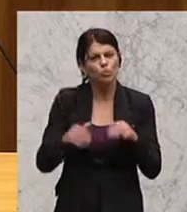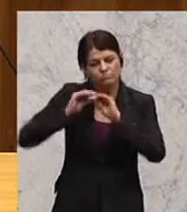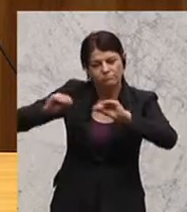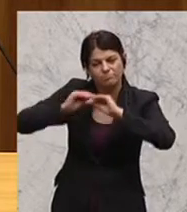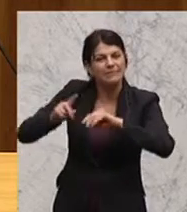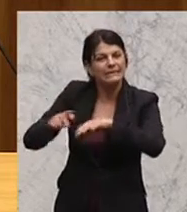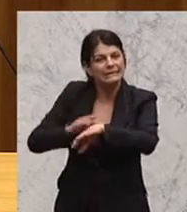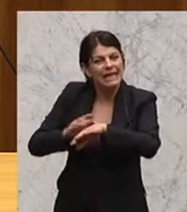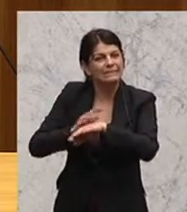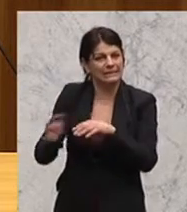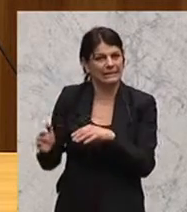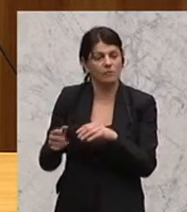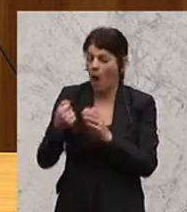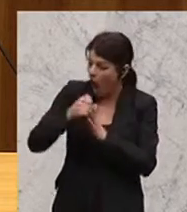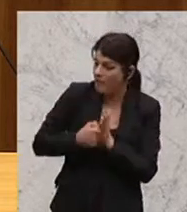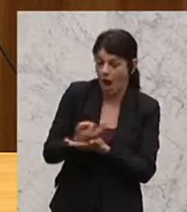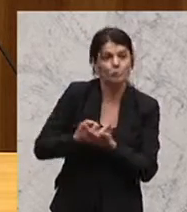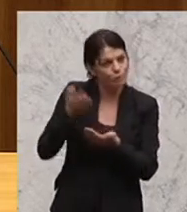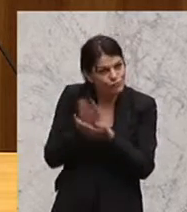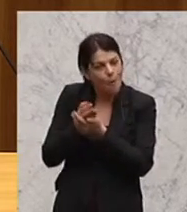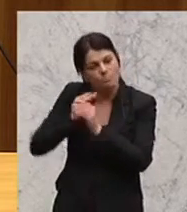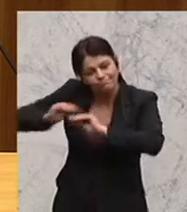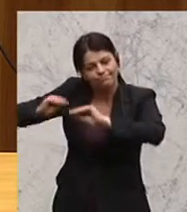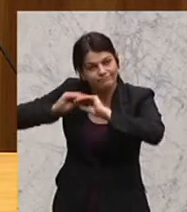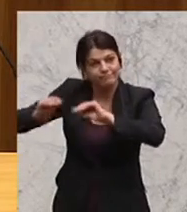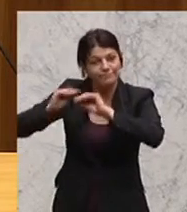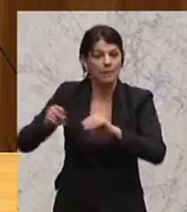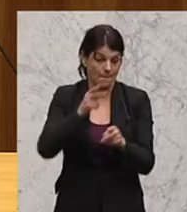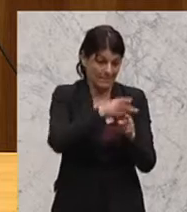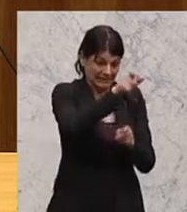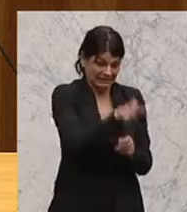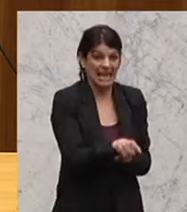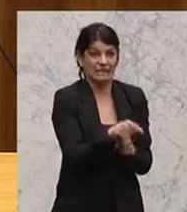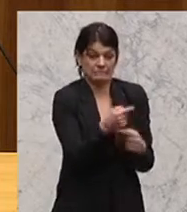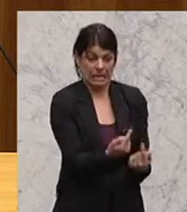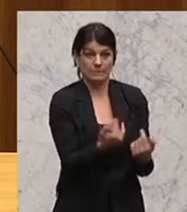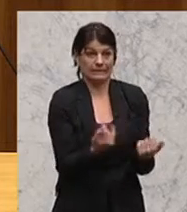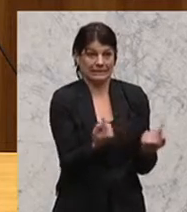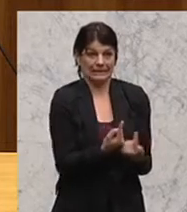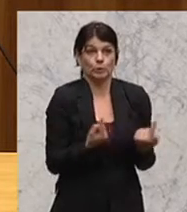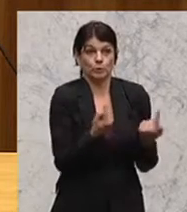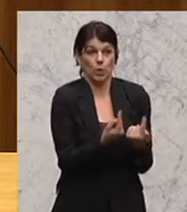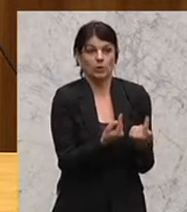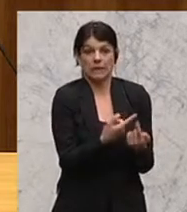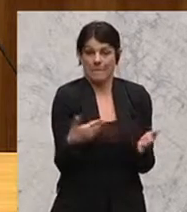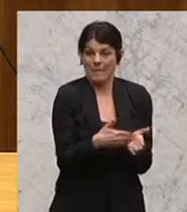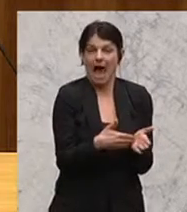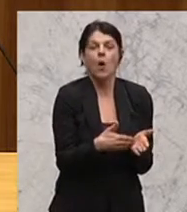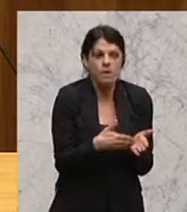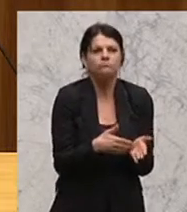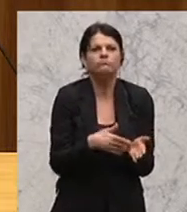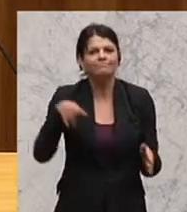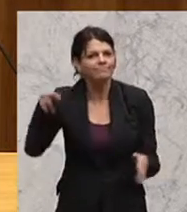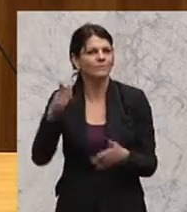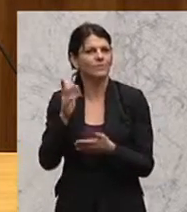sensibilisieren von Anfang an der Ausbildung auch, um für den Patienten, wenn er in eine Situation kommt, dass er es braucht, dass er sozusagen